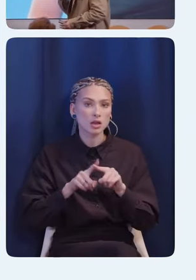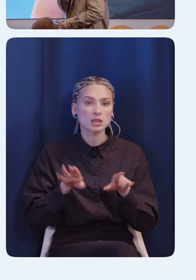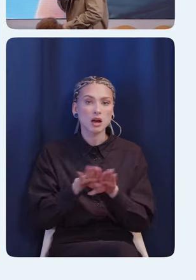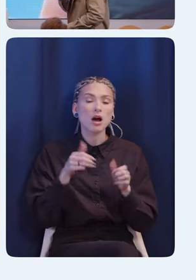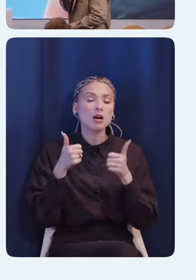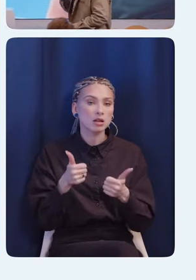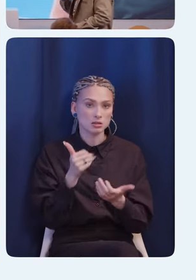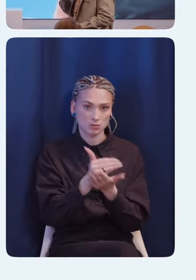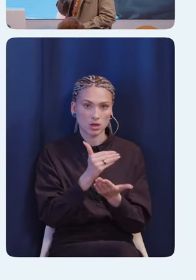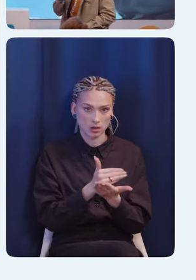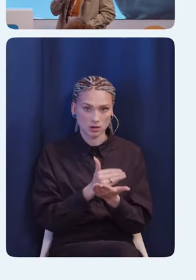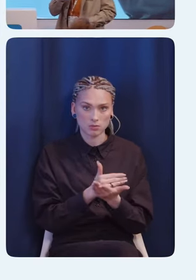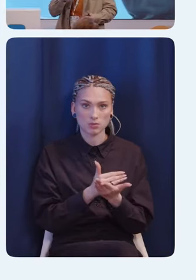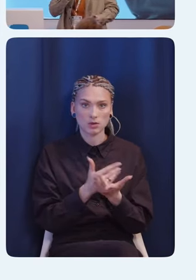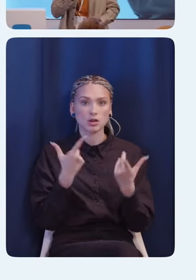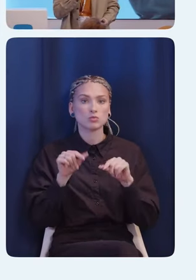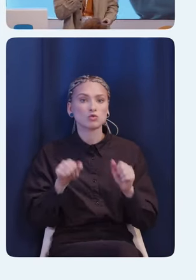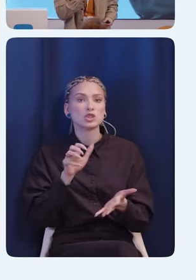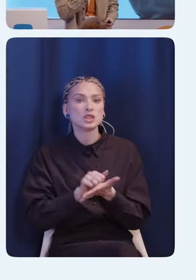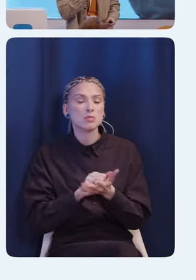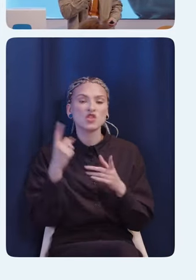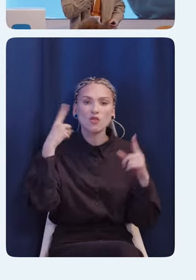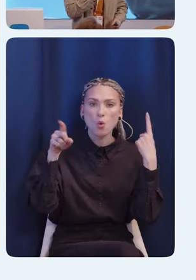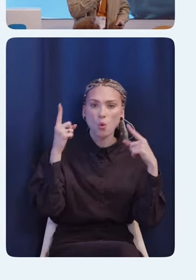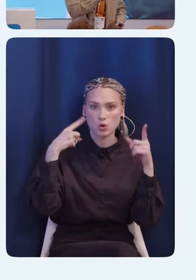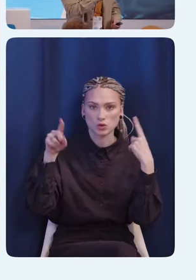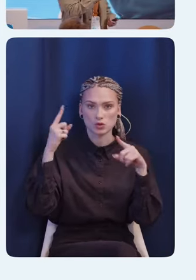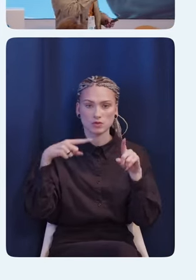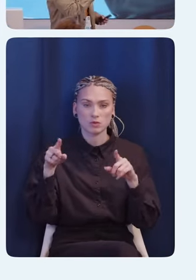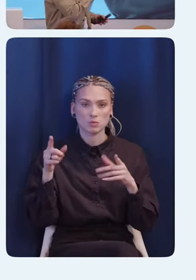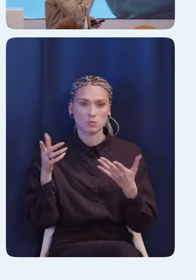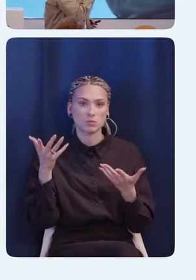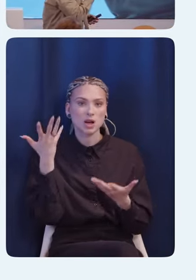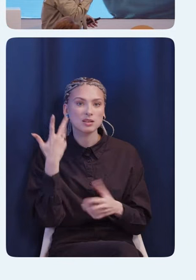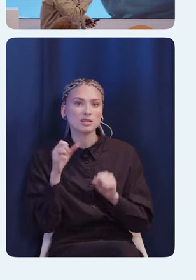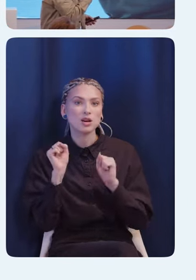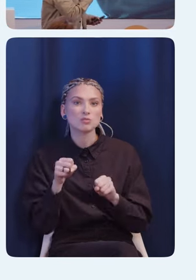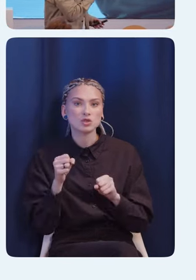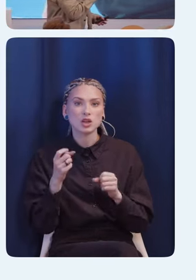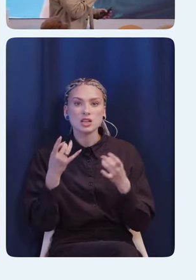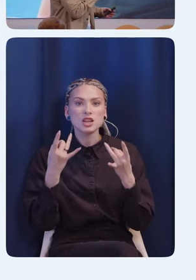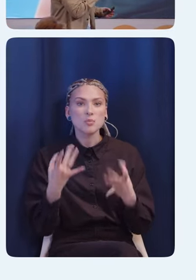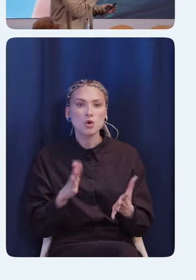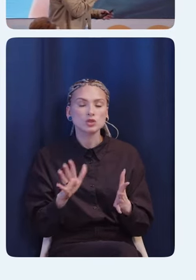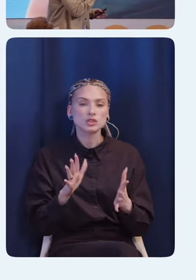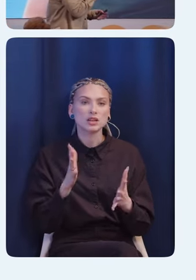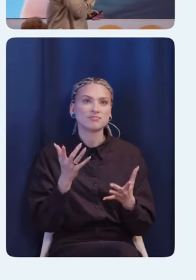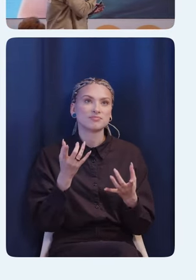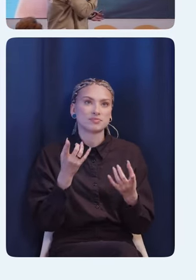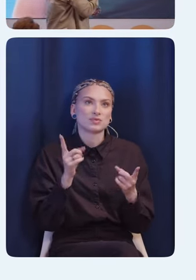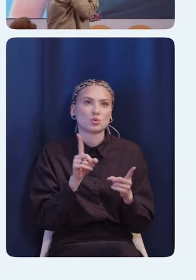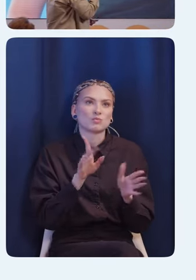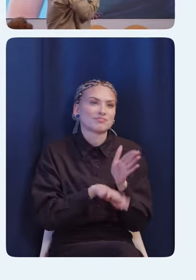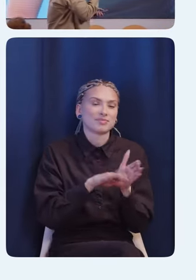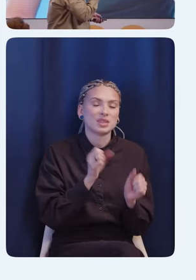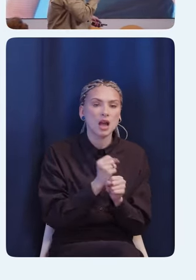отдушиной, когда можно заниматься творчеством. Когда ты не просто красишь кнопки, а когда ты занимаешься творчеством, которое